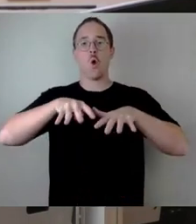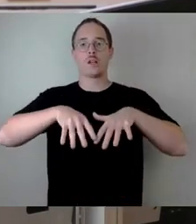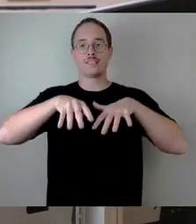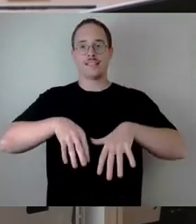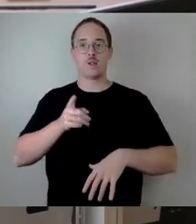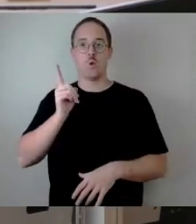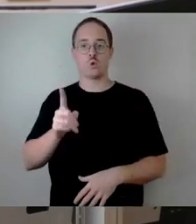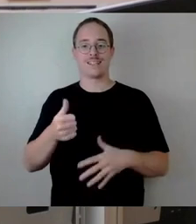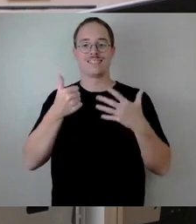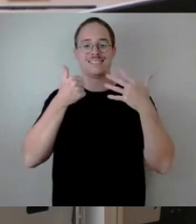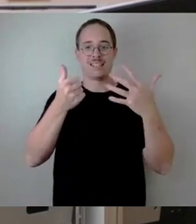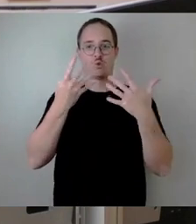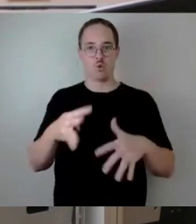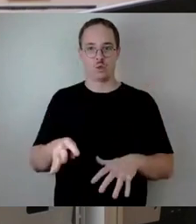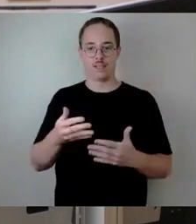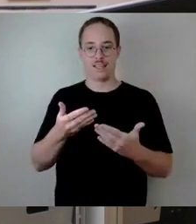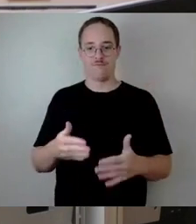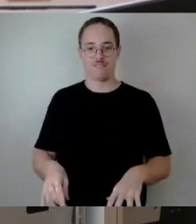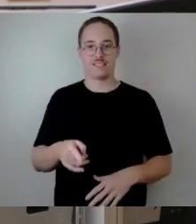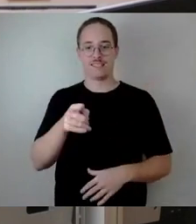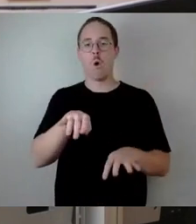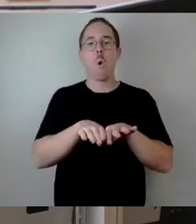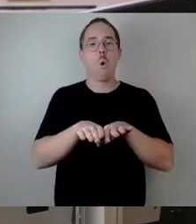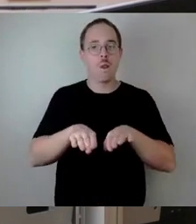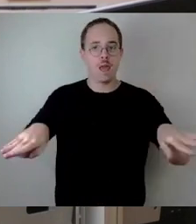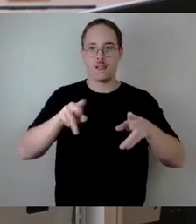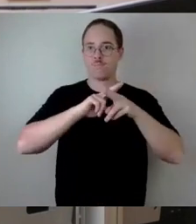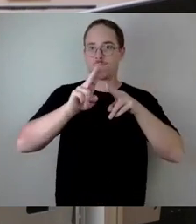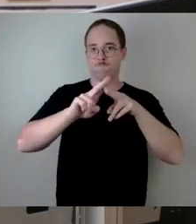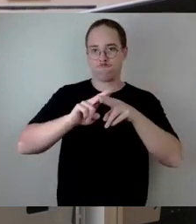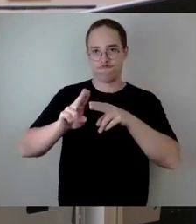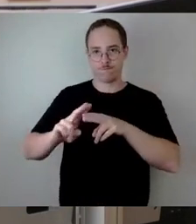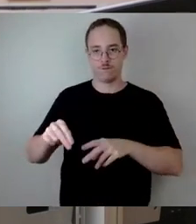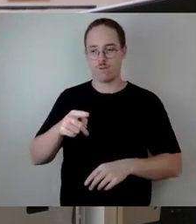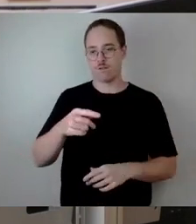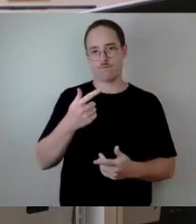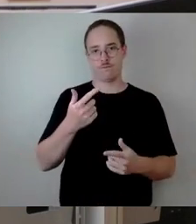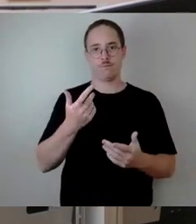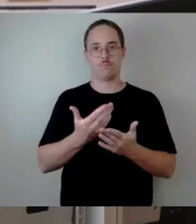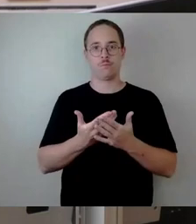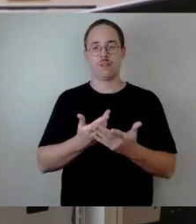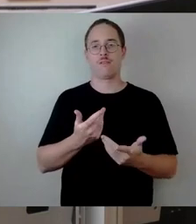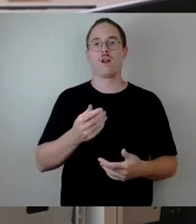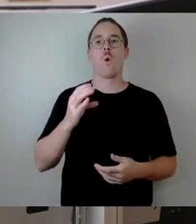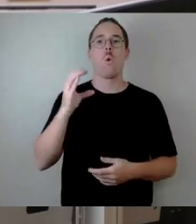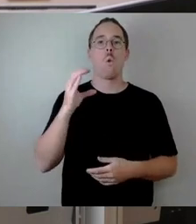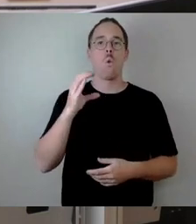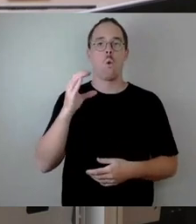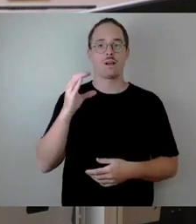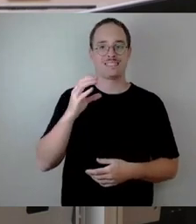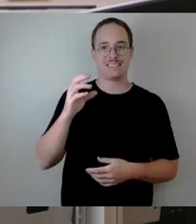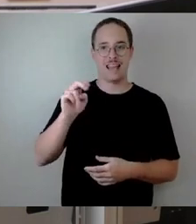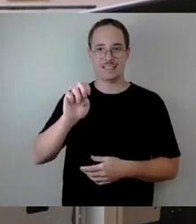gemacht. Wir haben die Lager ausgetauscht an dieser Brücke in den Jahren. Wir haben Chloridentzug gemacht an dieser Brücke.